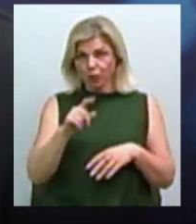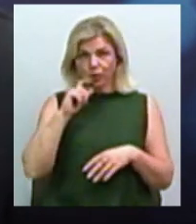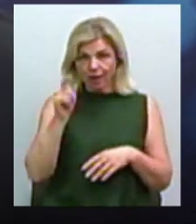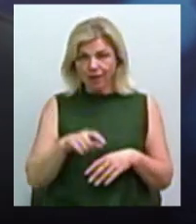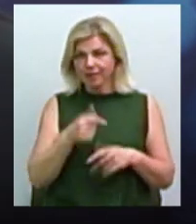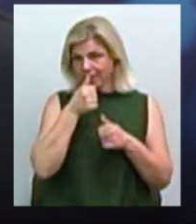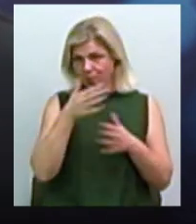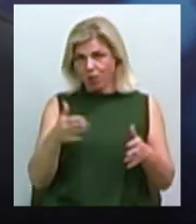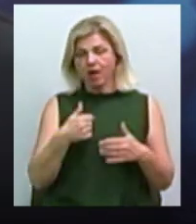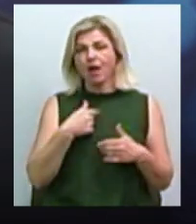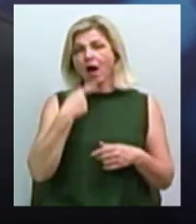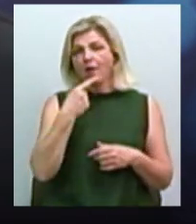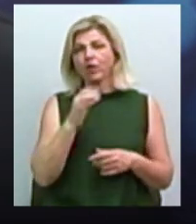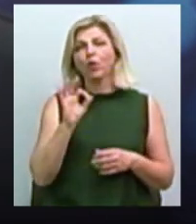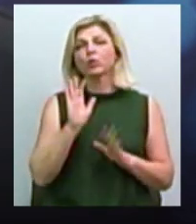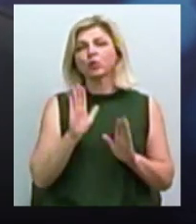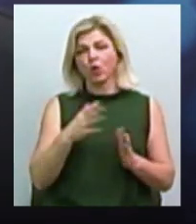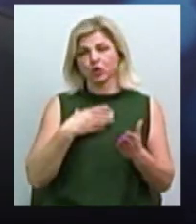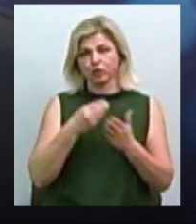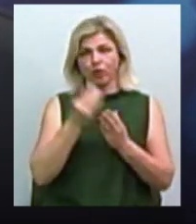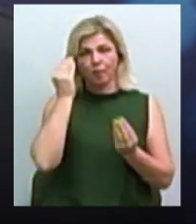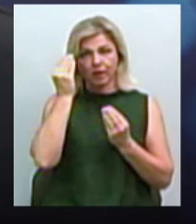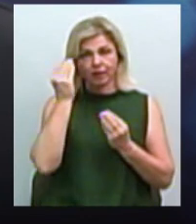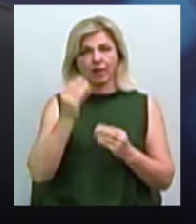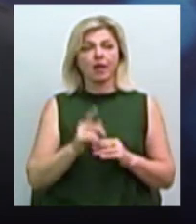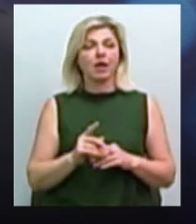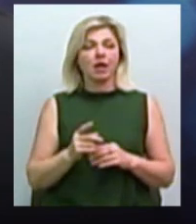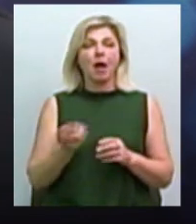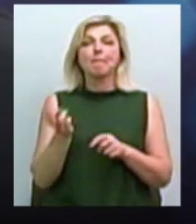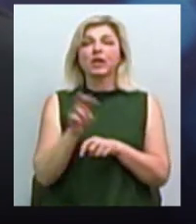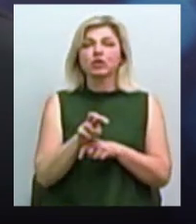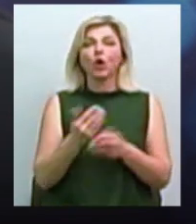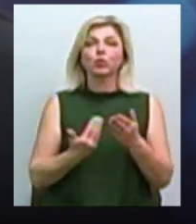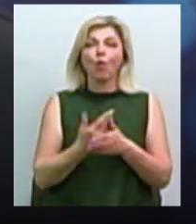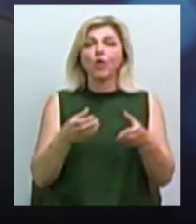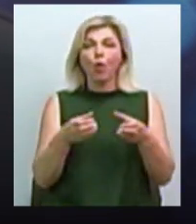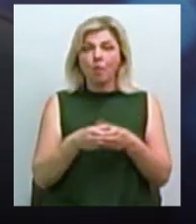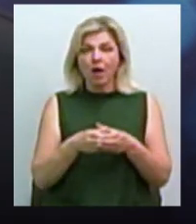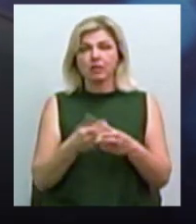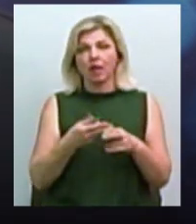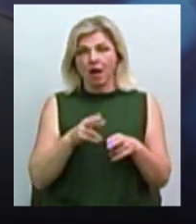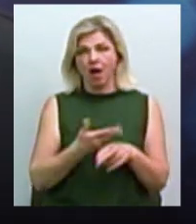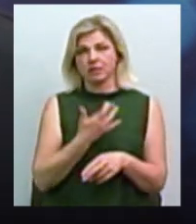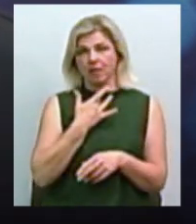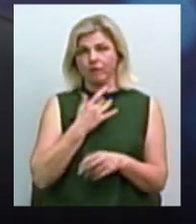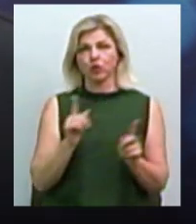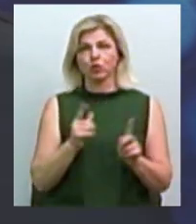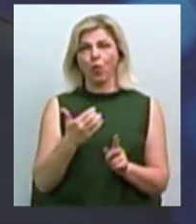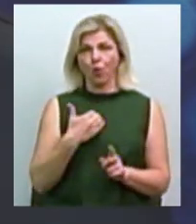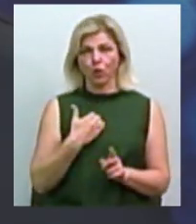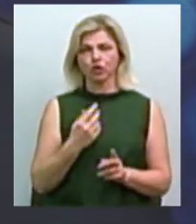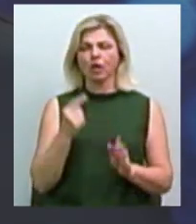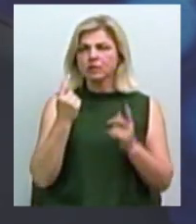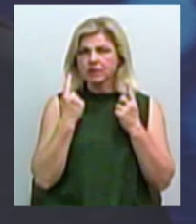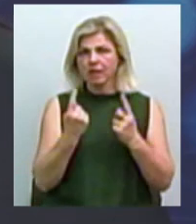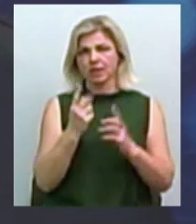Я буду зараз говорити тільки виключно свою думку. Прийшла нова команда, яка заявила про те, що хоч корінних